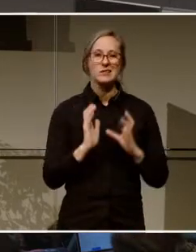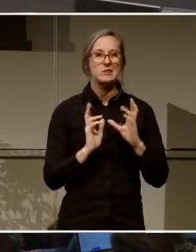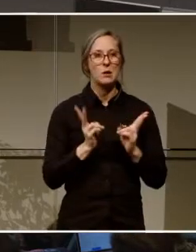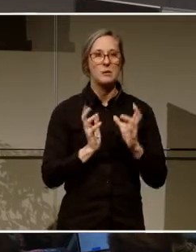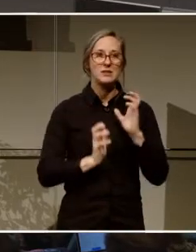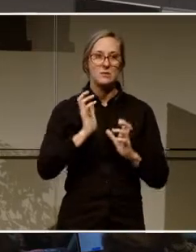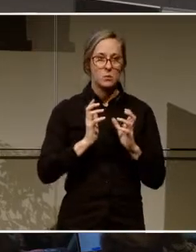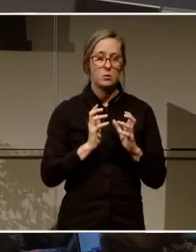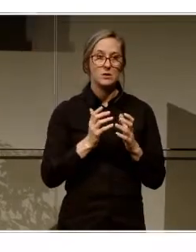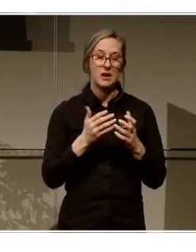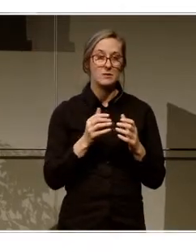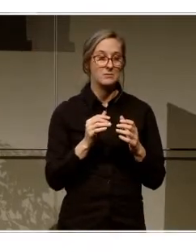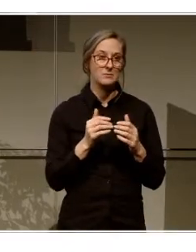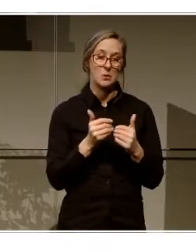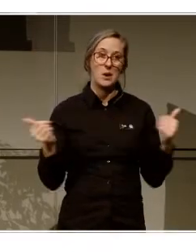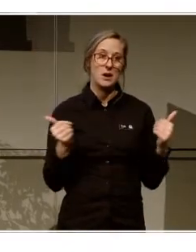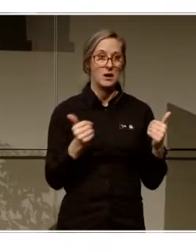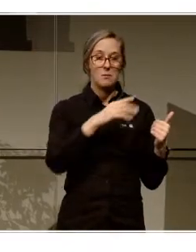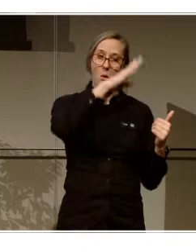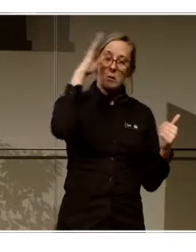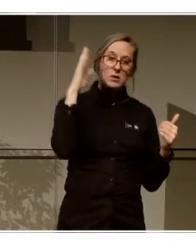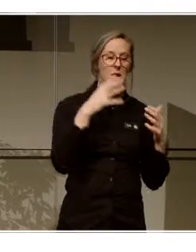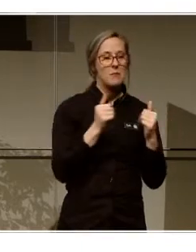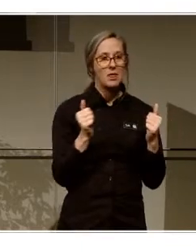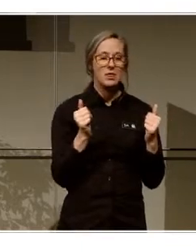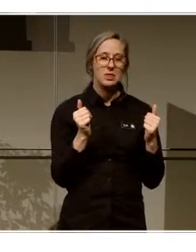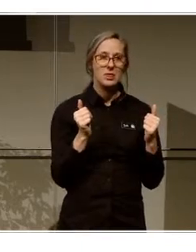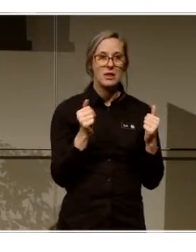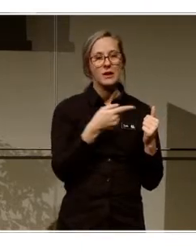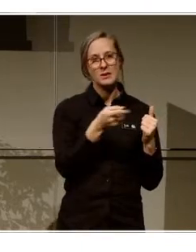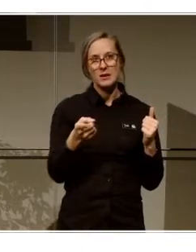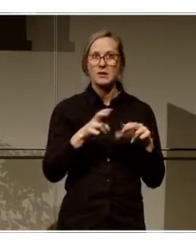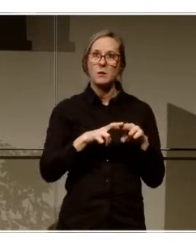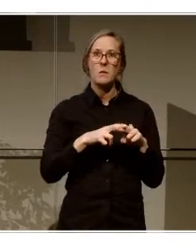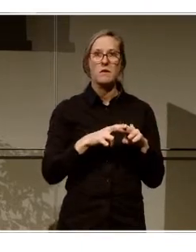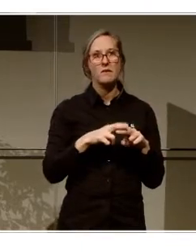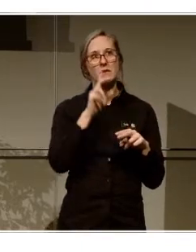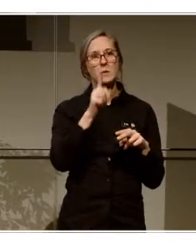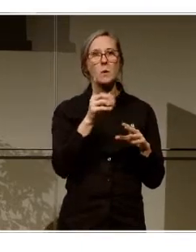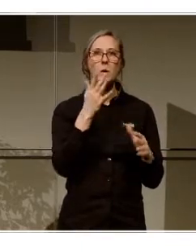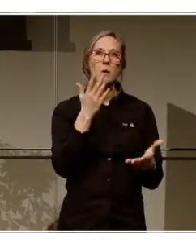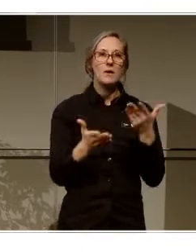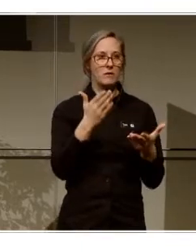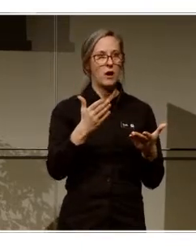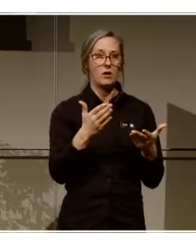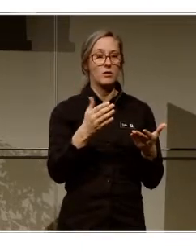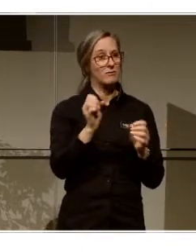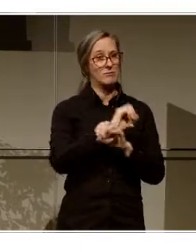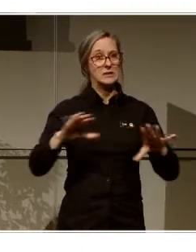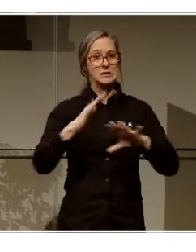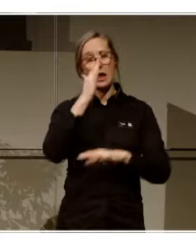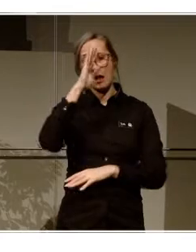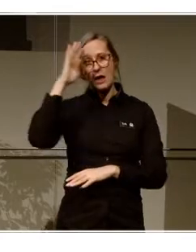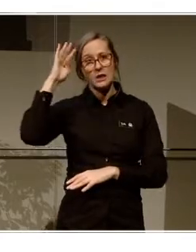breda åldersspann här. Men ni får en känsla ungefär att det är såklart äldre. Men vi har även